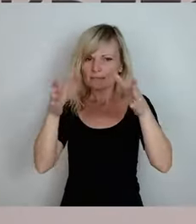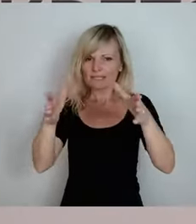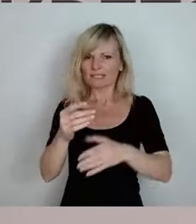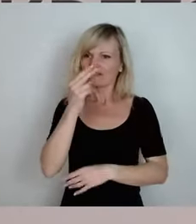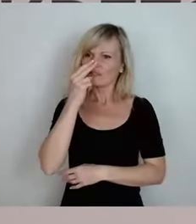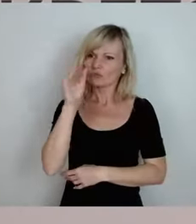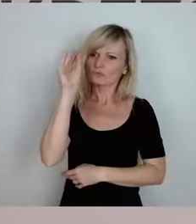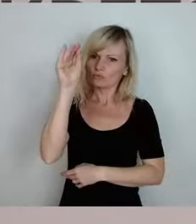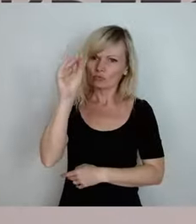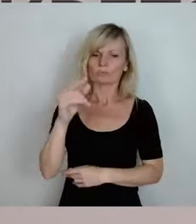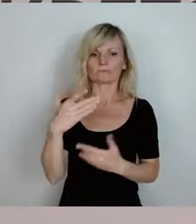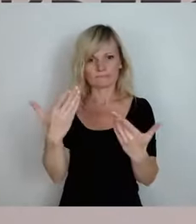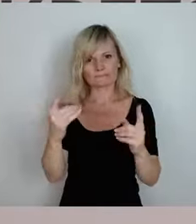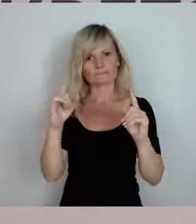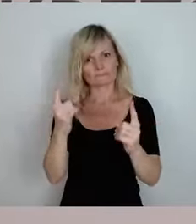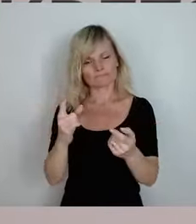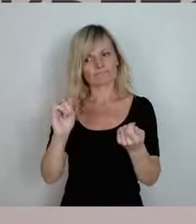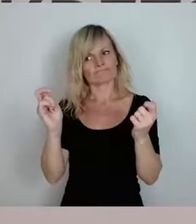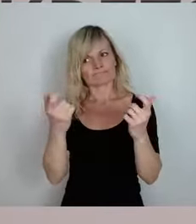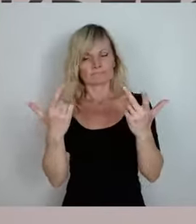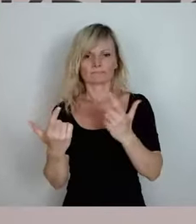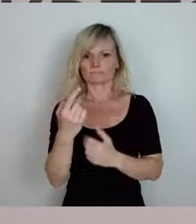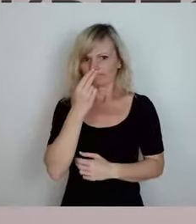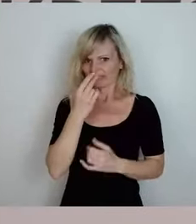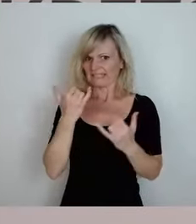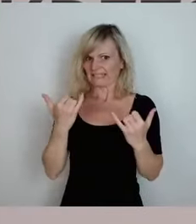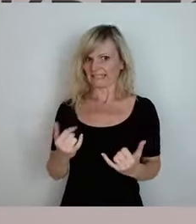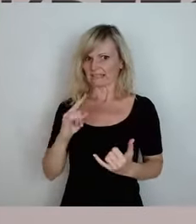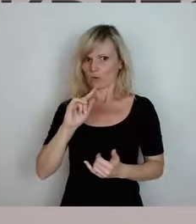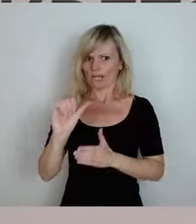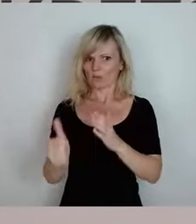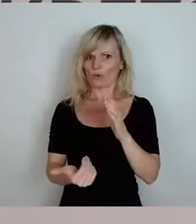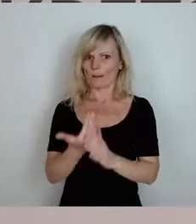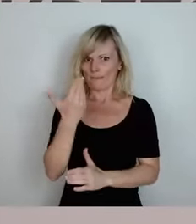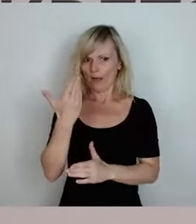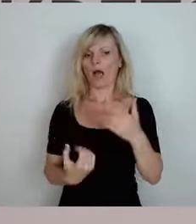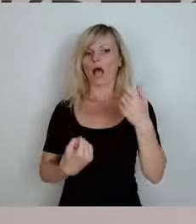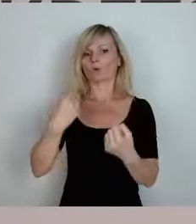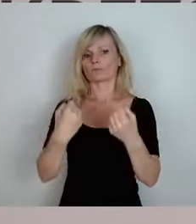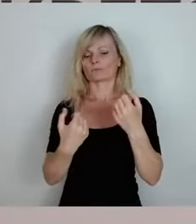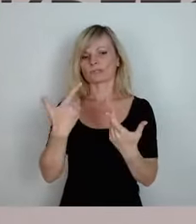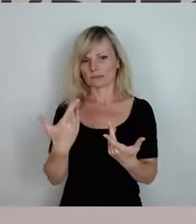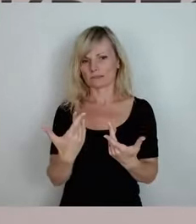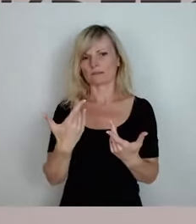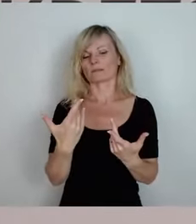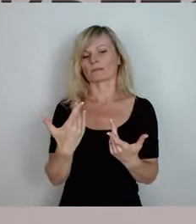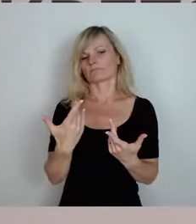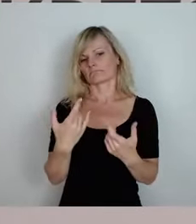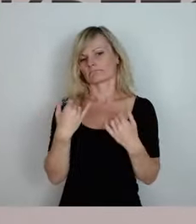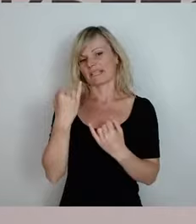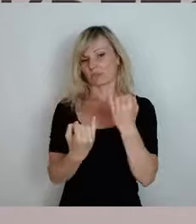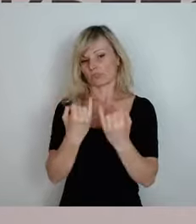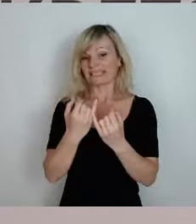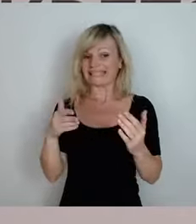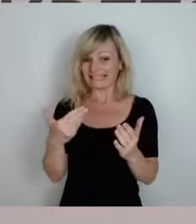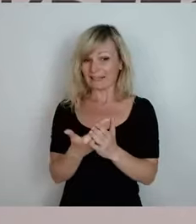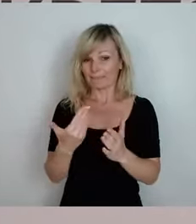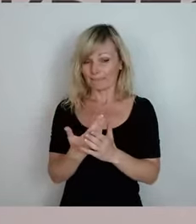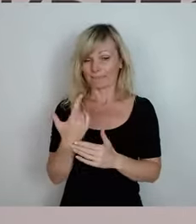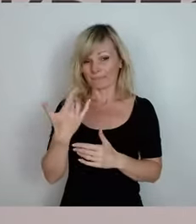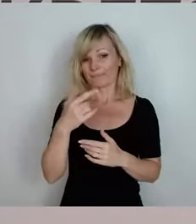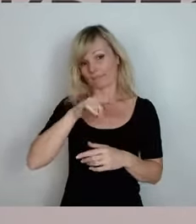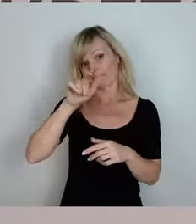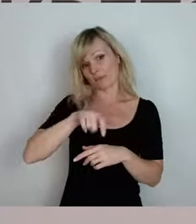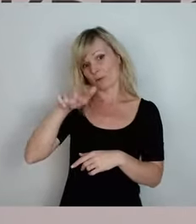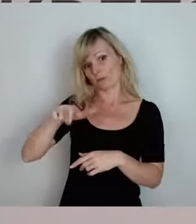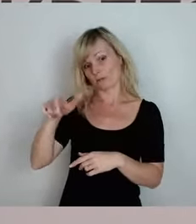Erneuerbaren der Automobilindustrie. Da gibt es Leute, die haben echt Probleme. Das ist auch so, dass